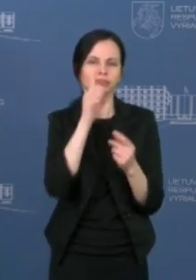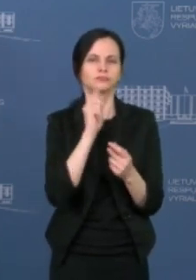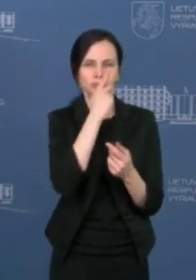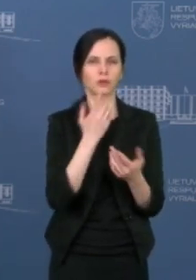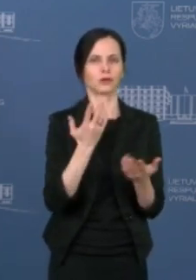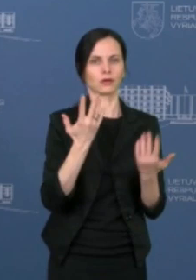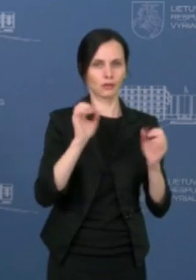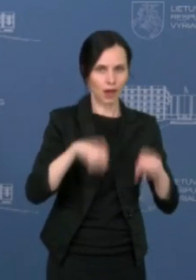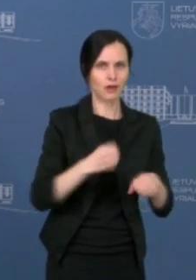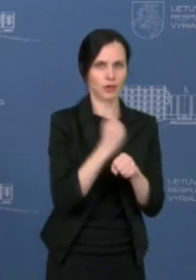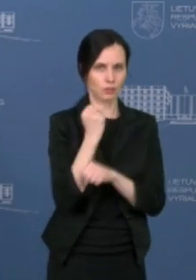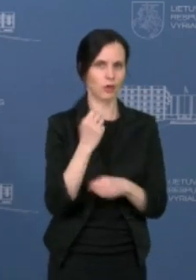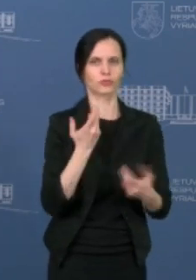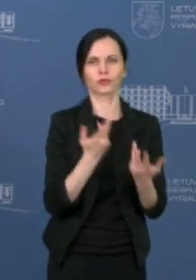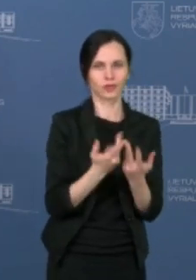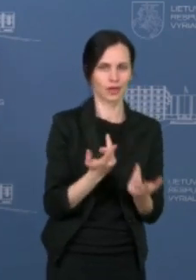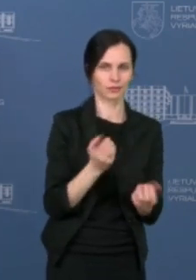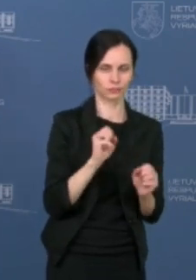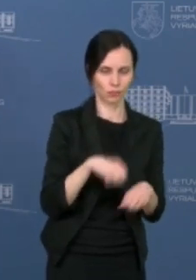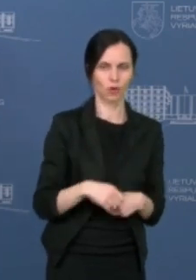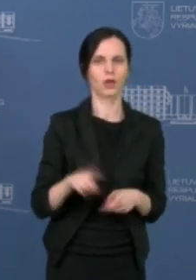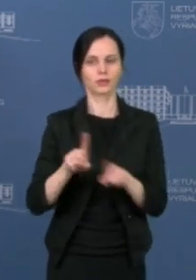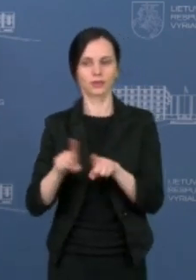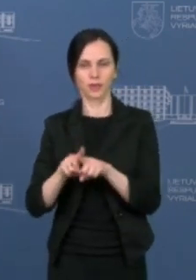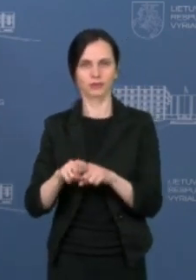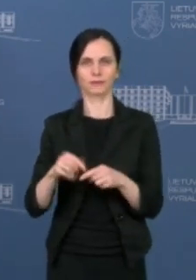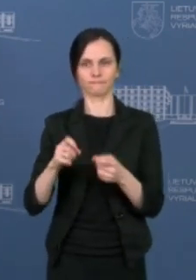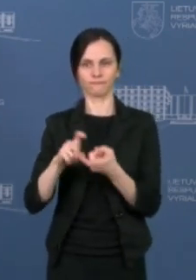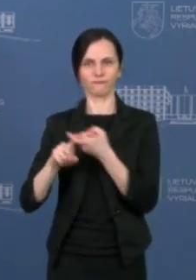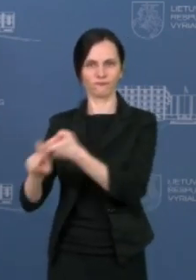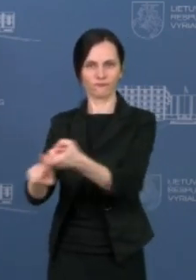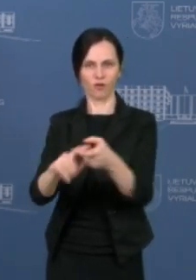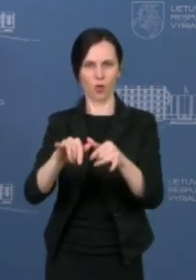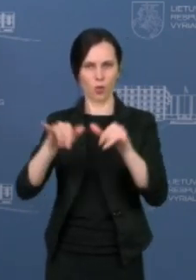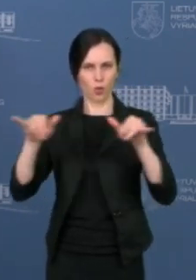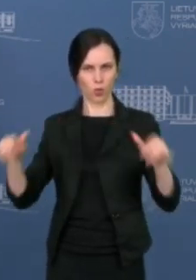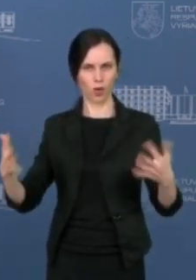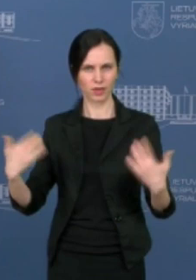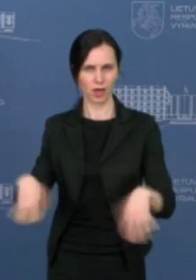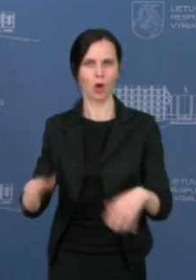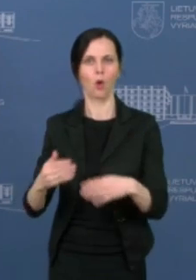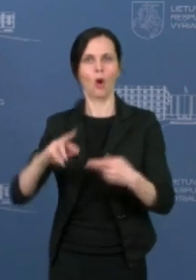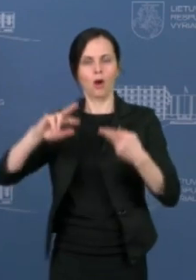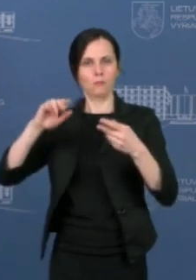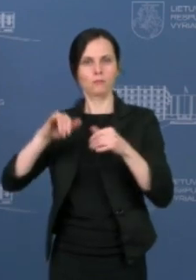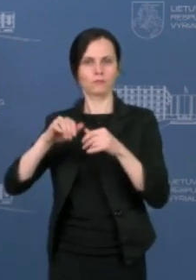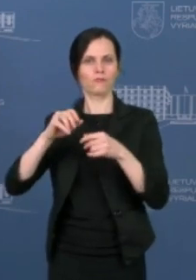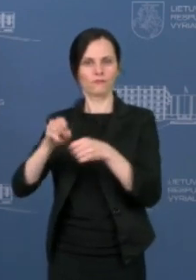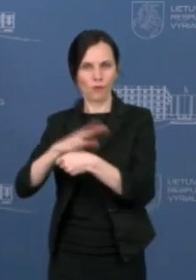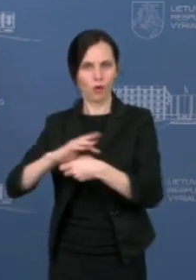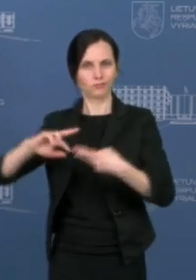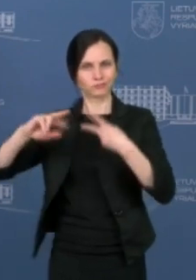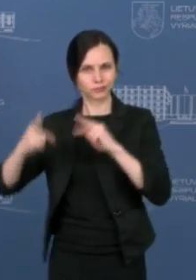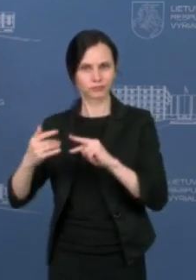antras klausimas labai toks, na, vertinti viruso plėtimo esant mutacijoms pakankamai sunku, tačiau ką kalba jūsų